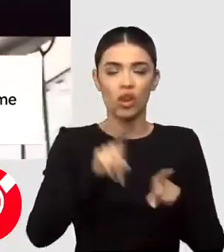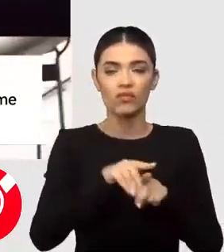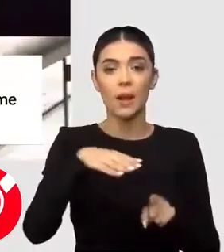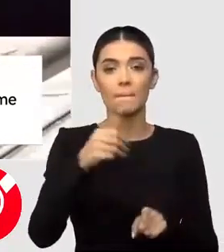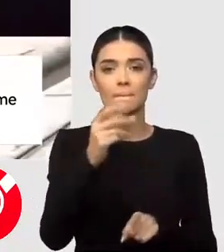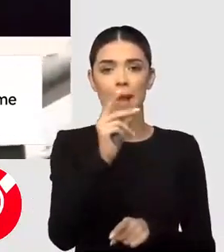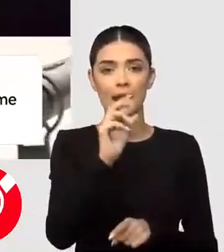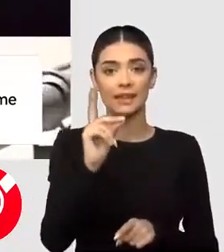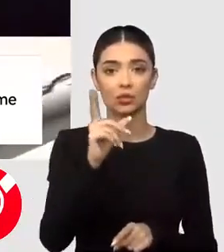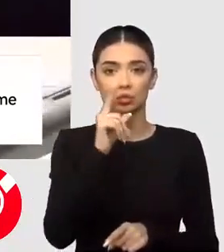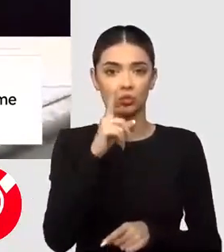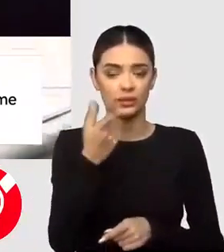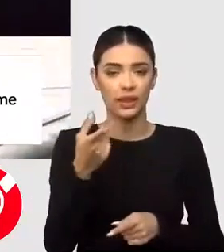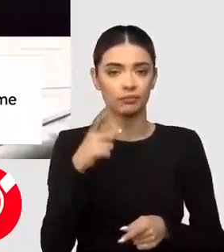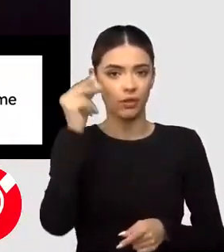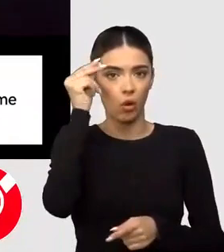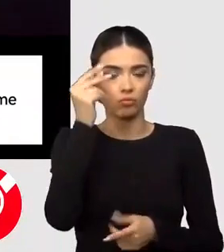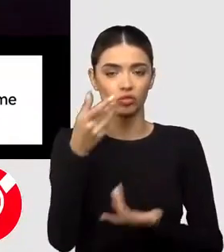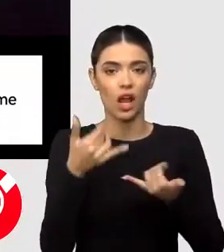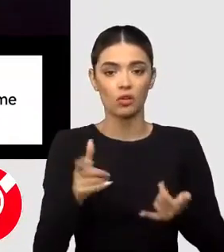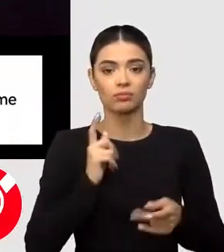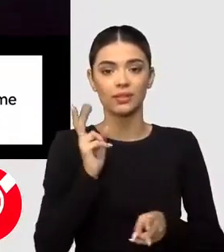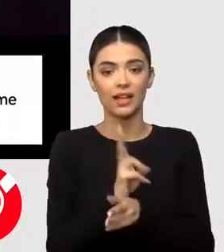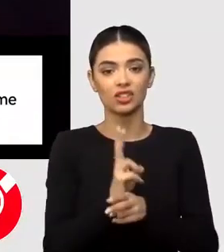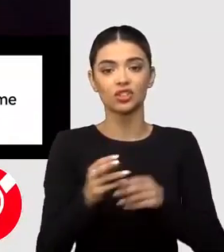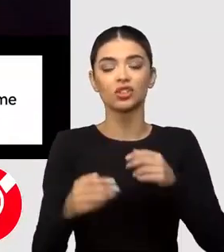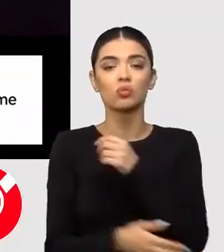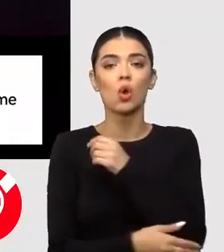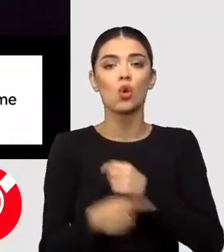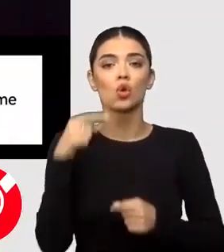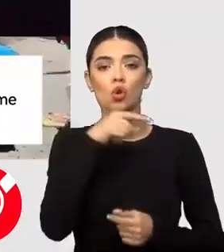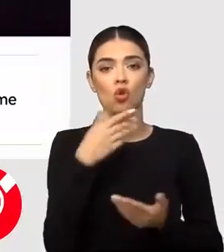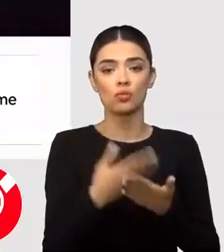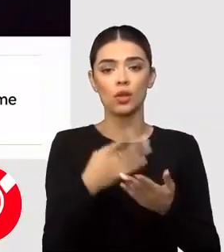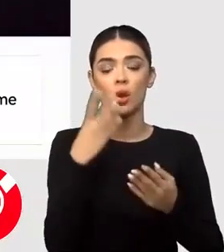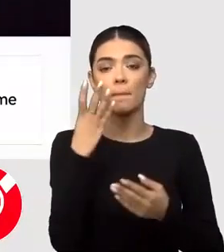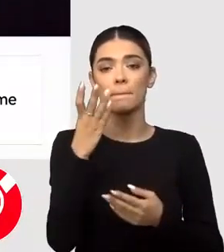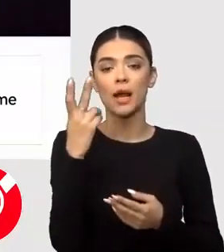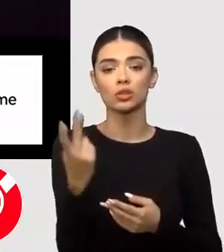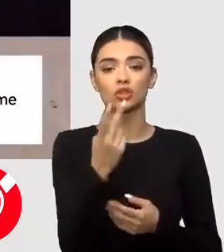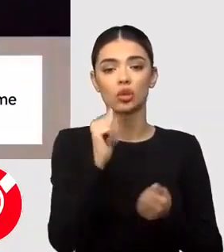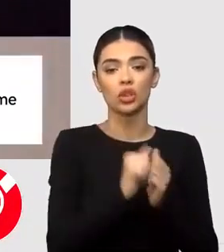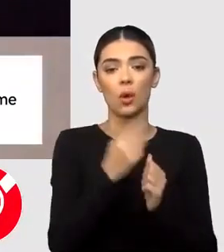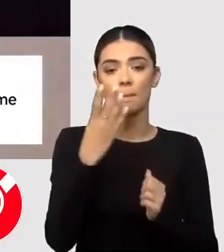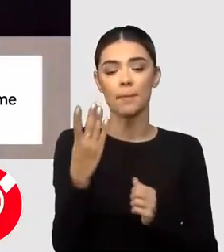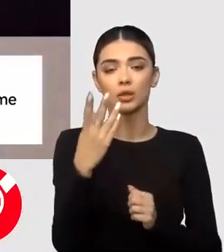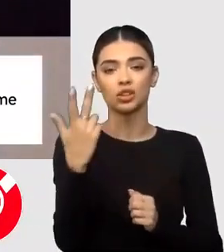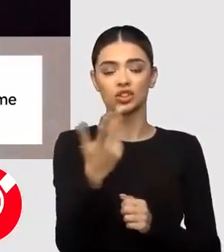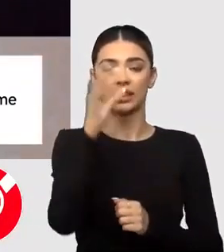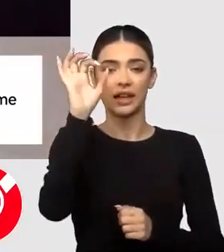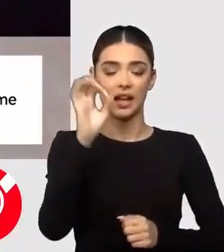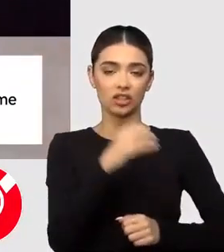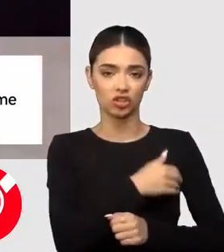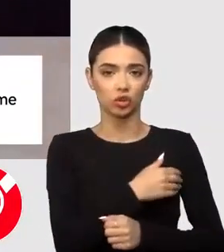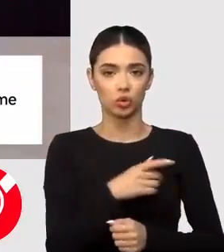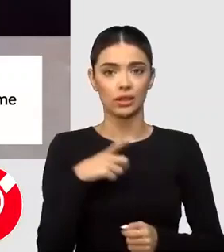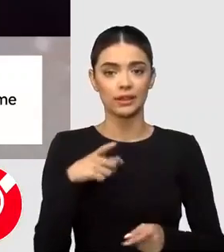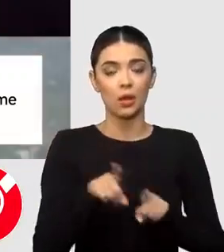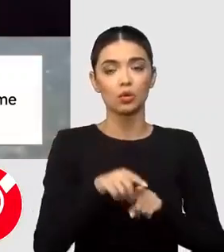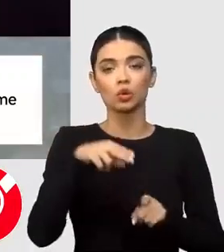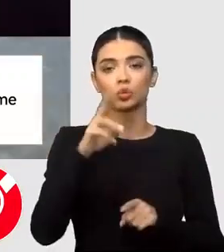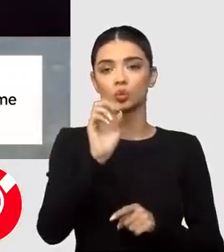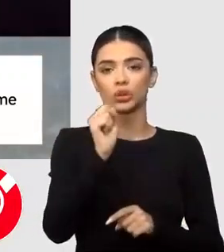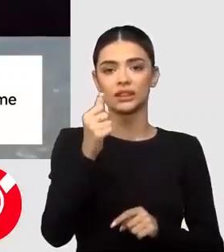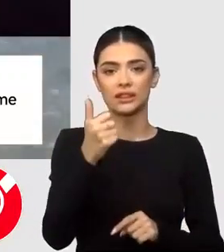Madridul, unde deja este avertizare de cod roșu pentru valori de 42 sau 43 de grade Celsius, sau Murcia,